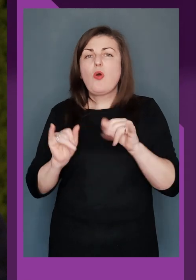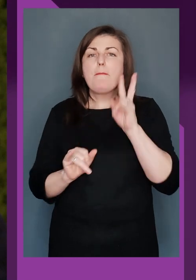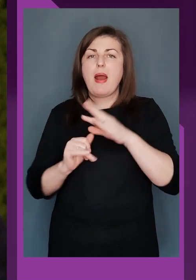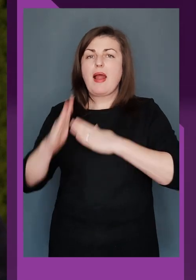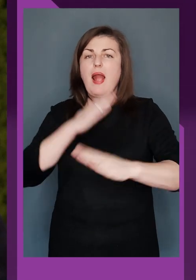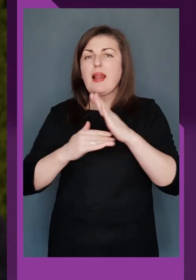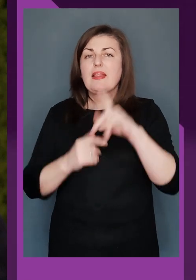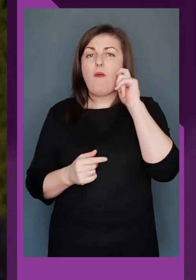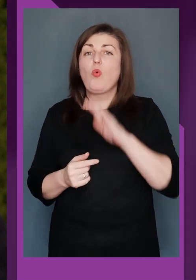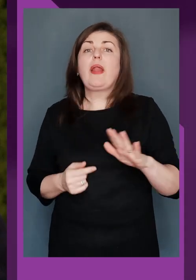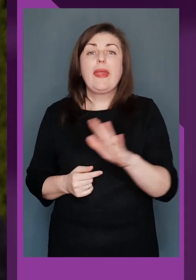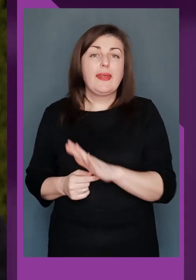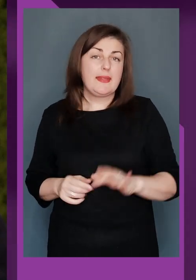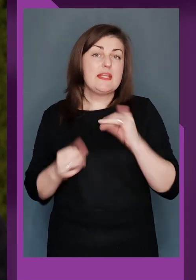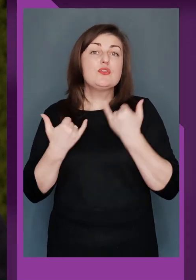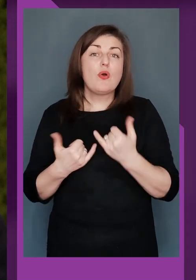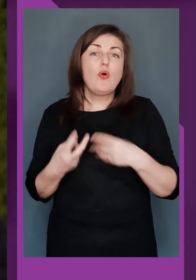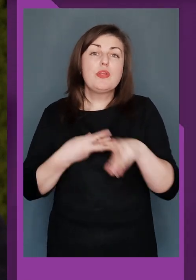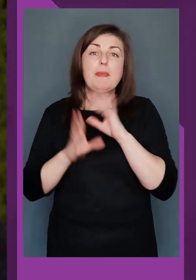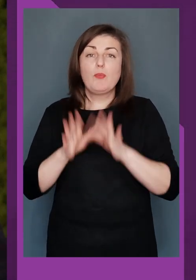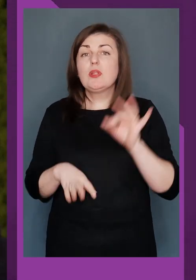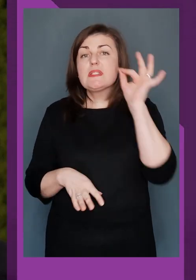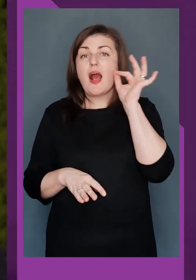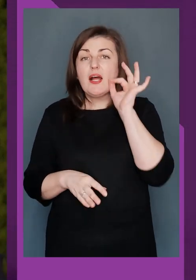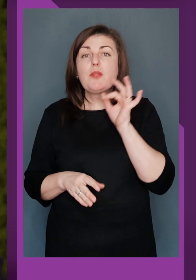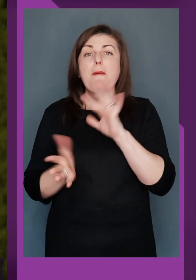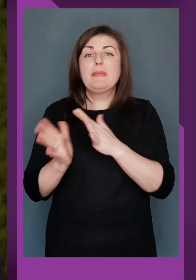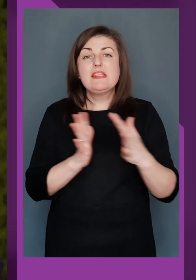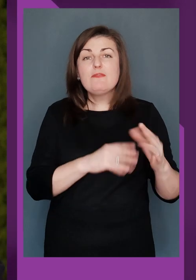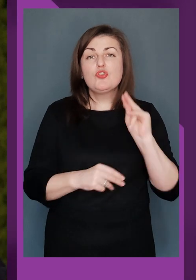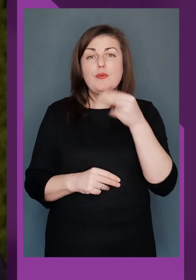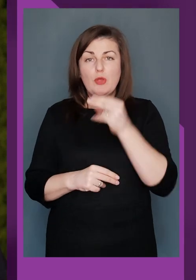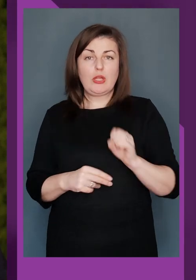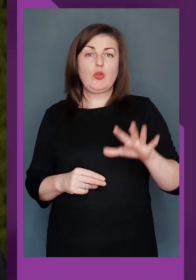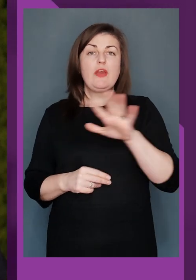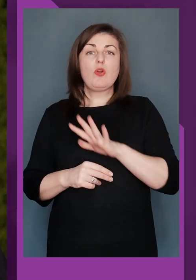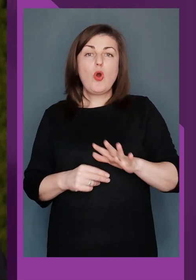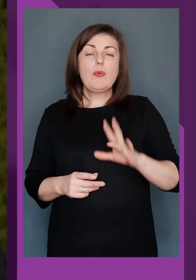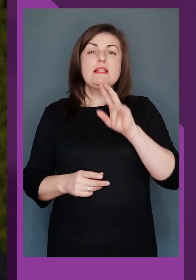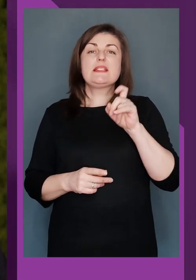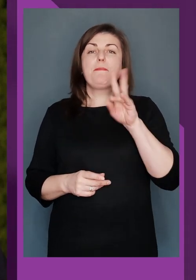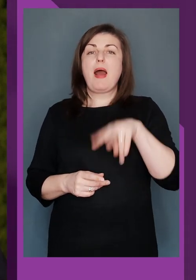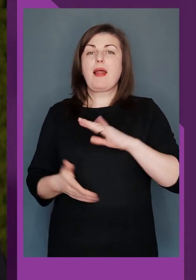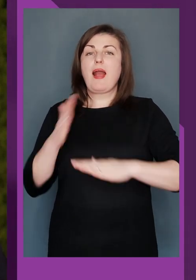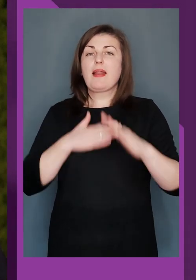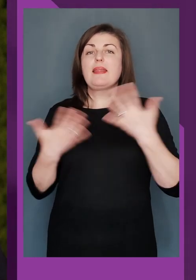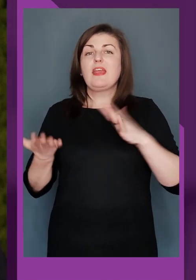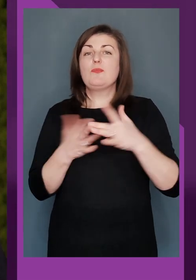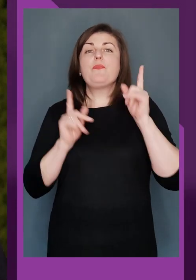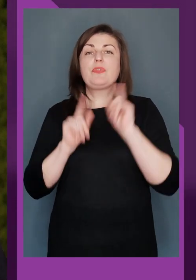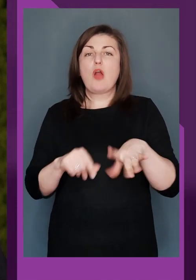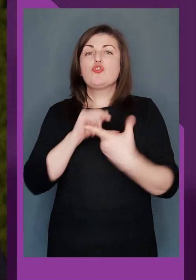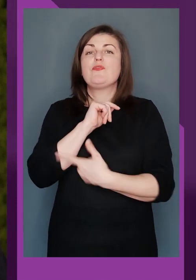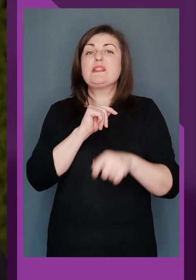розвитку пара карате в Україні. І сьогодні ми будемо згадувати миттєвості чемпіонату Європи з пара карате, який